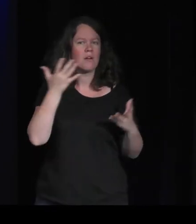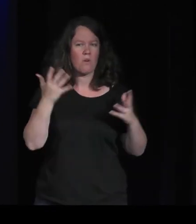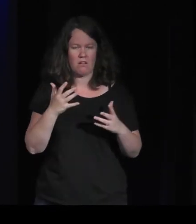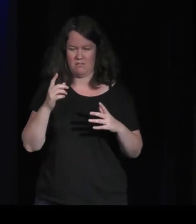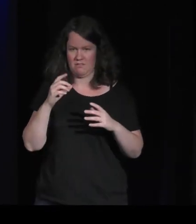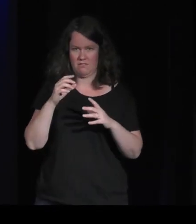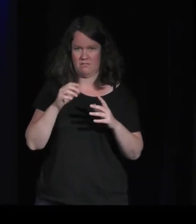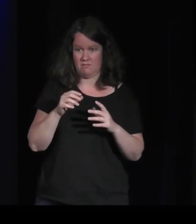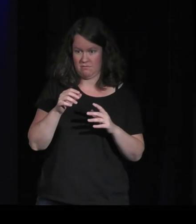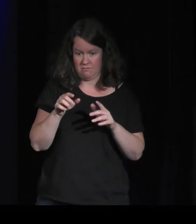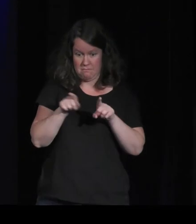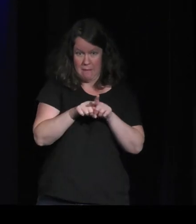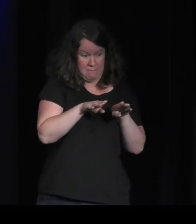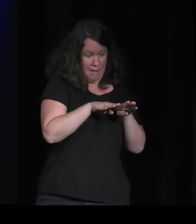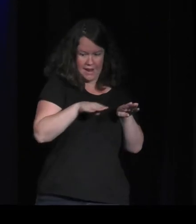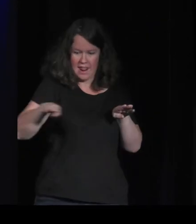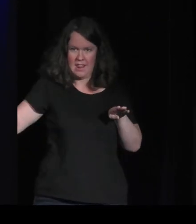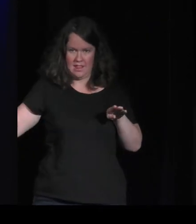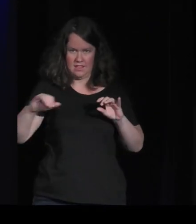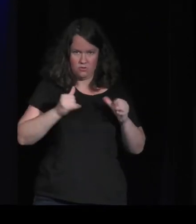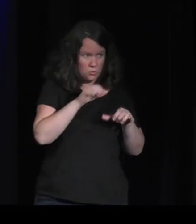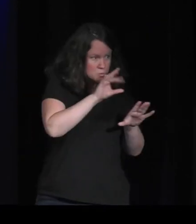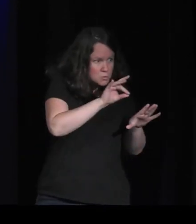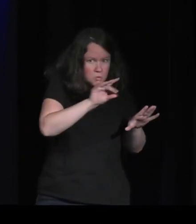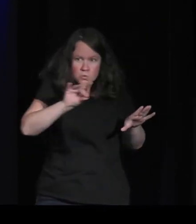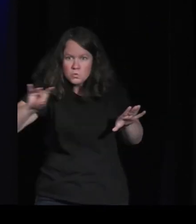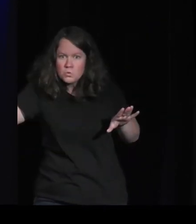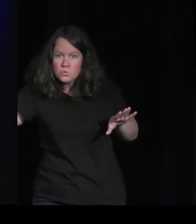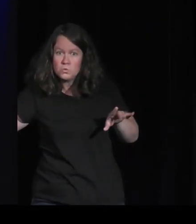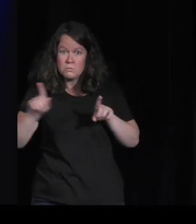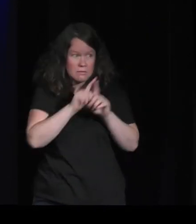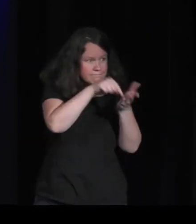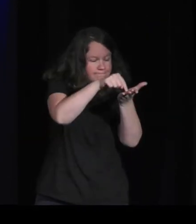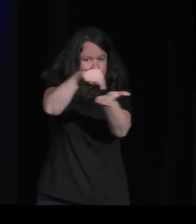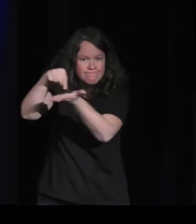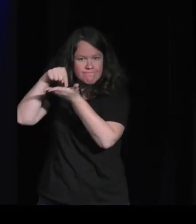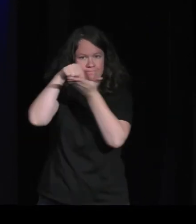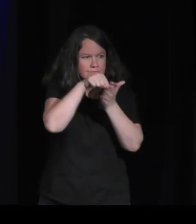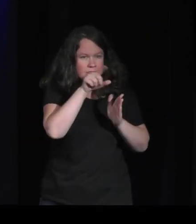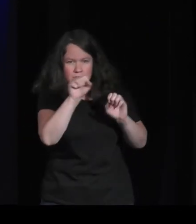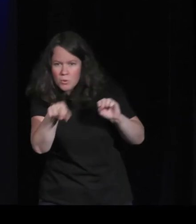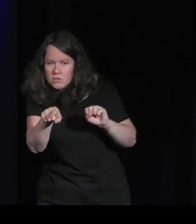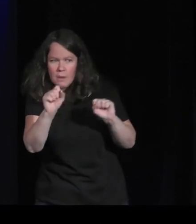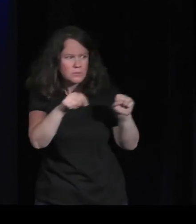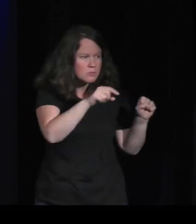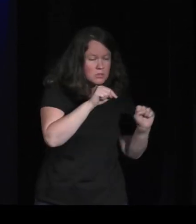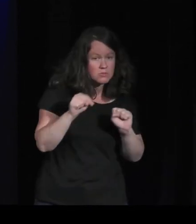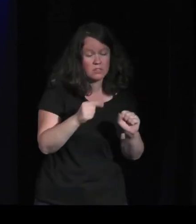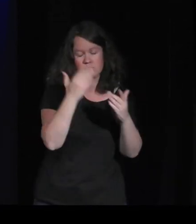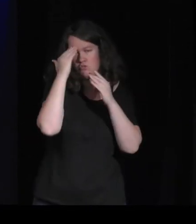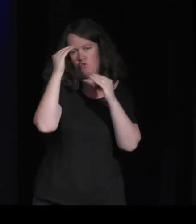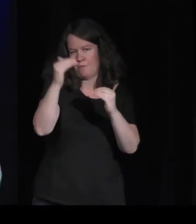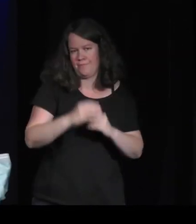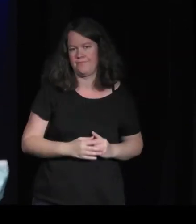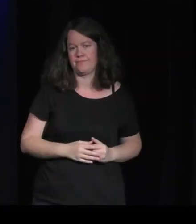et en permanence. Et pour moi, l'expérience, elle est là.'est-à-dire que je veux... Il y a le narratif, qui est le fil rouge, qui va évidemment porter l'ensemble de l